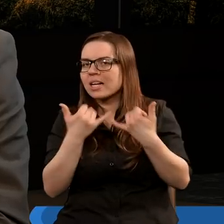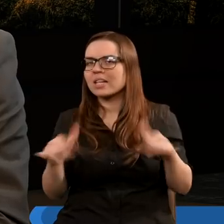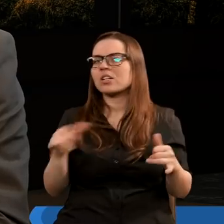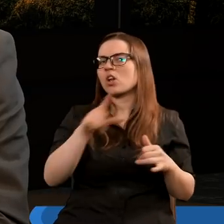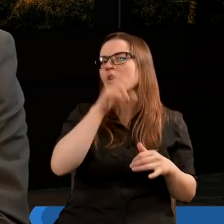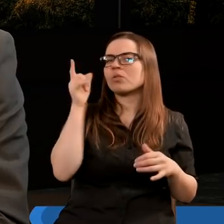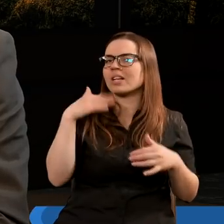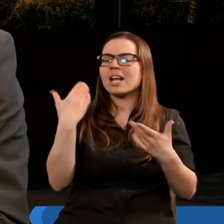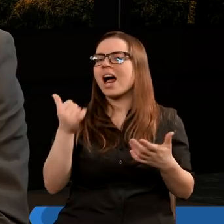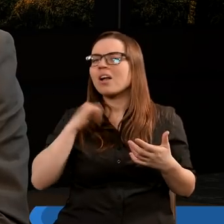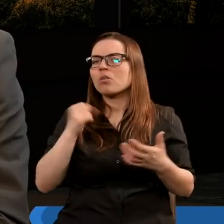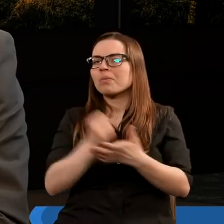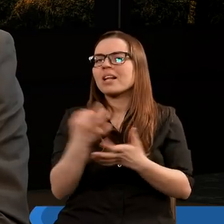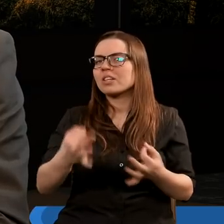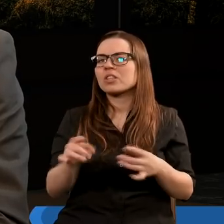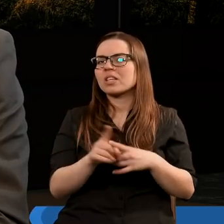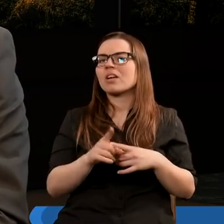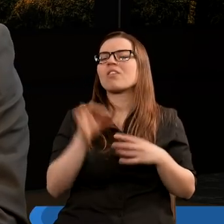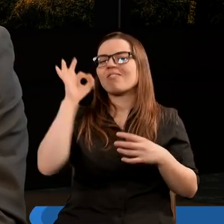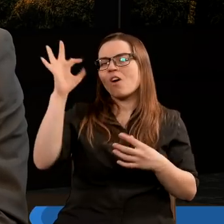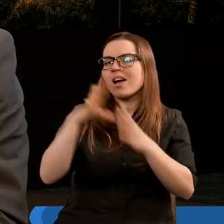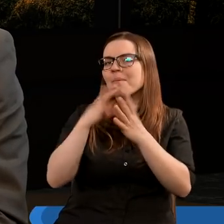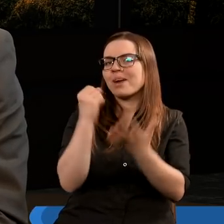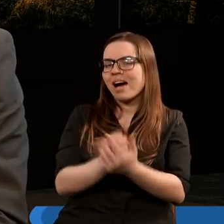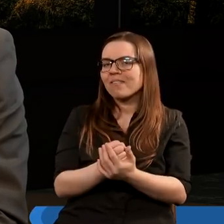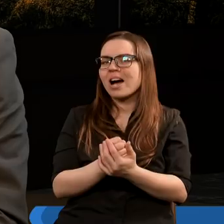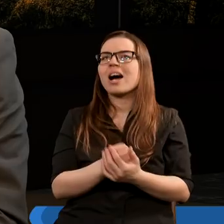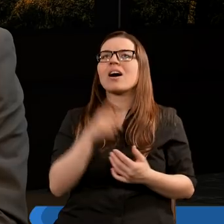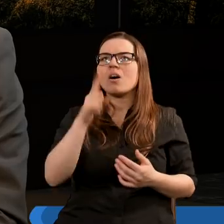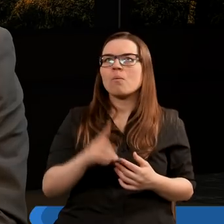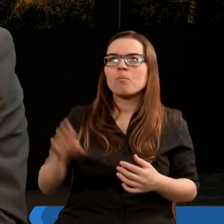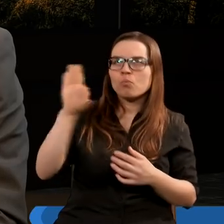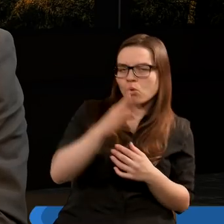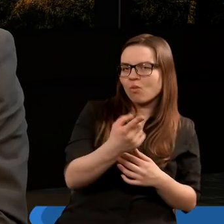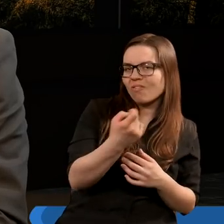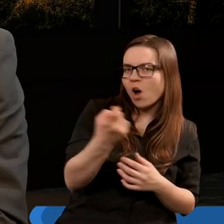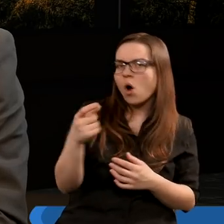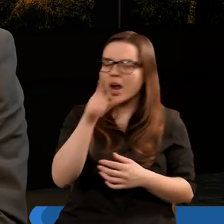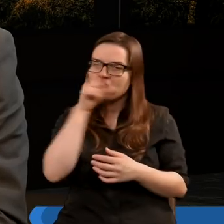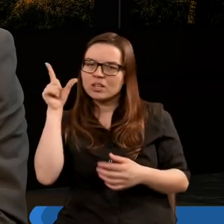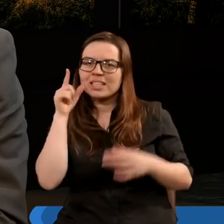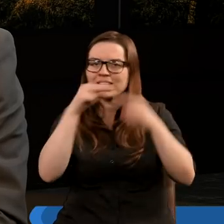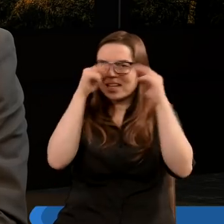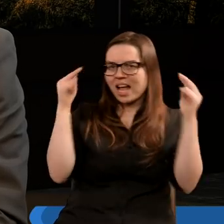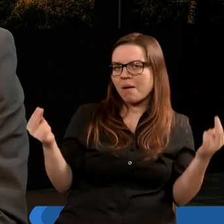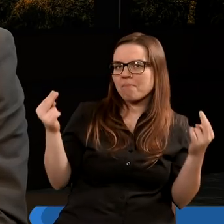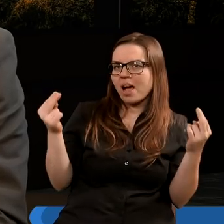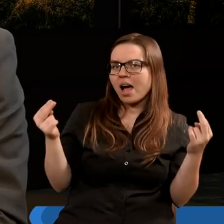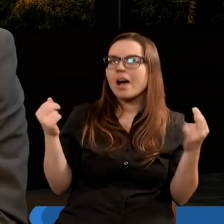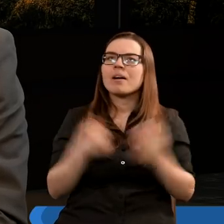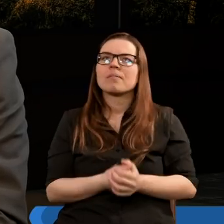niż ludzie wyznają dzisiaj swoje prawo. I Pan Bóg woła do ludzi z nieba